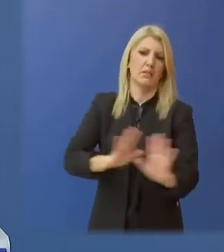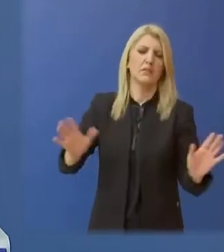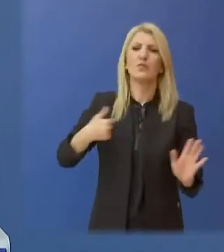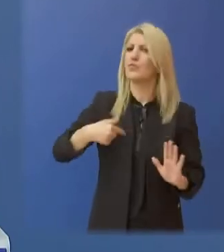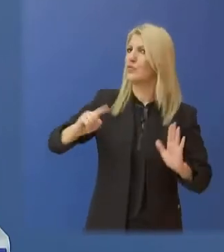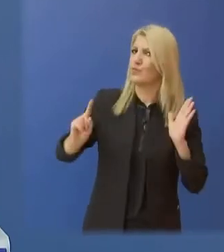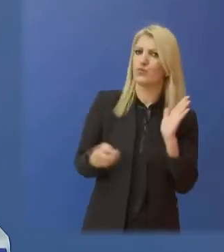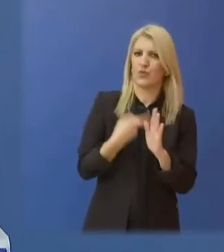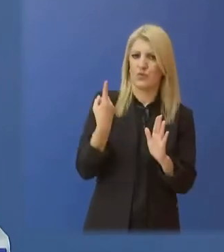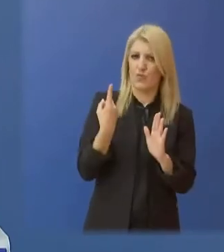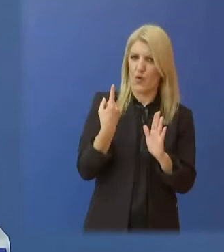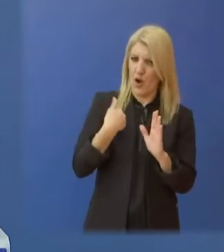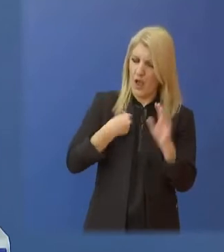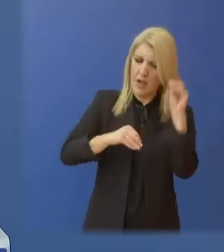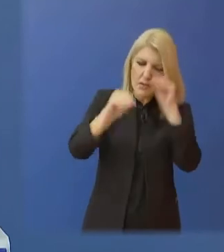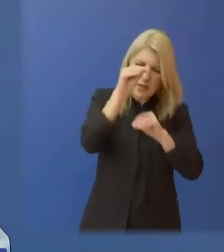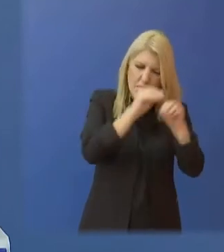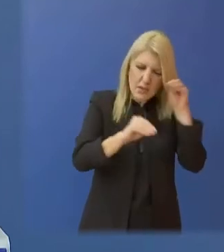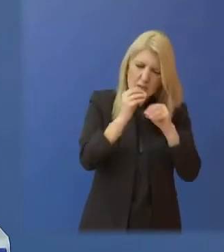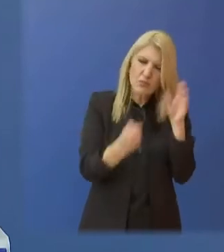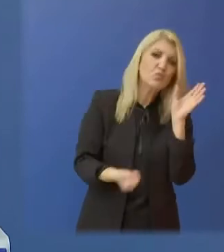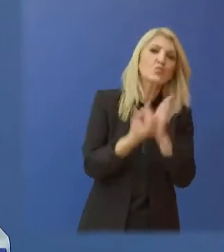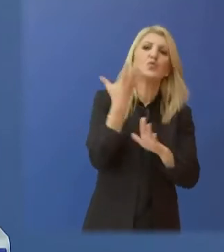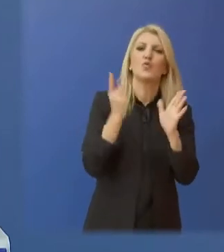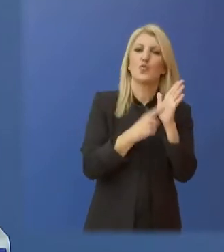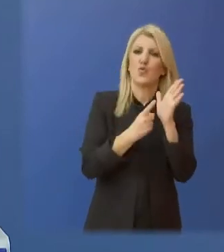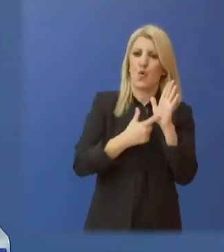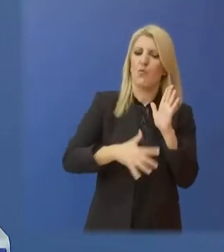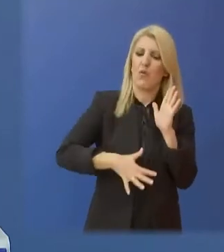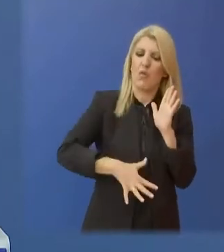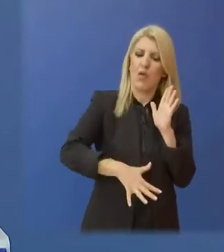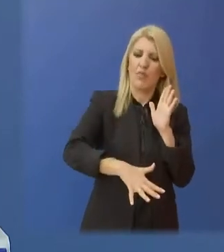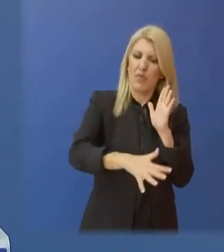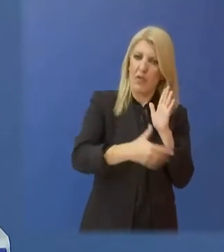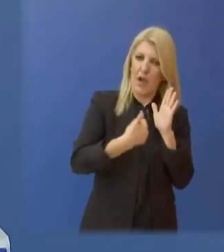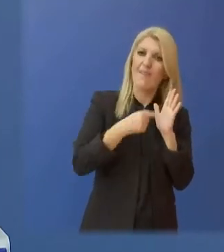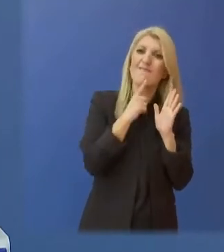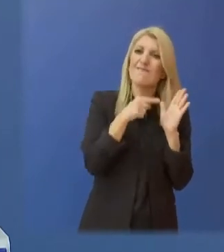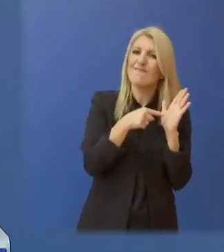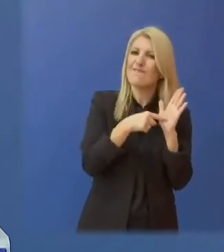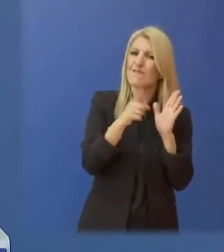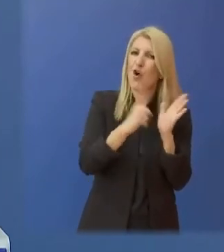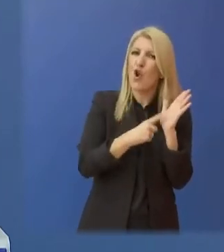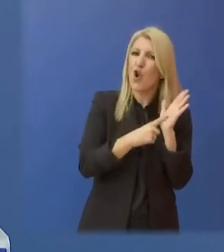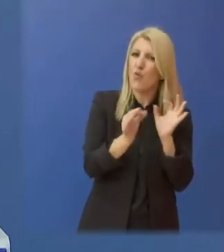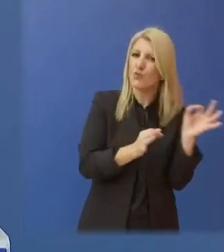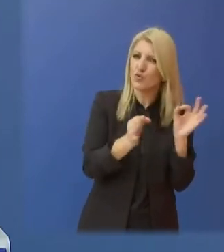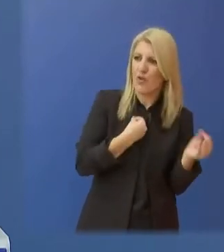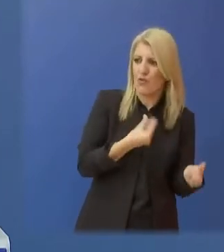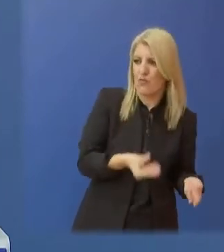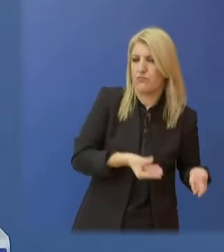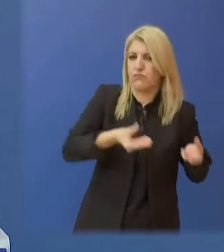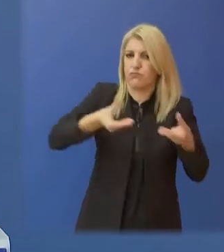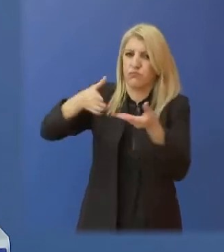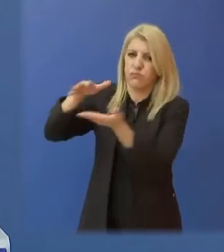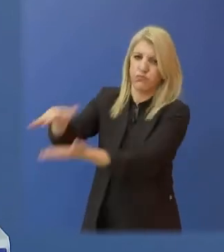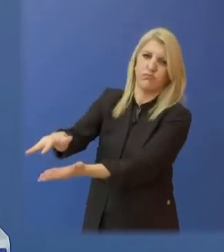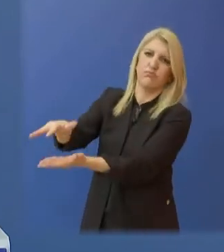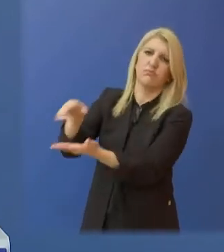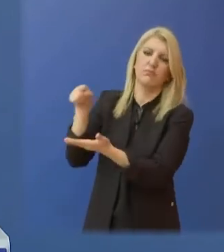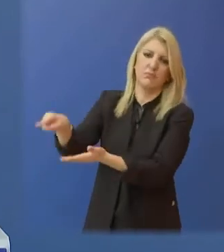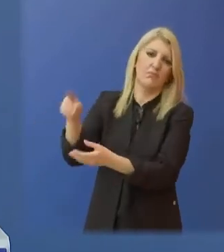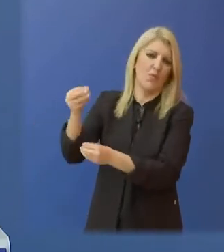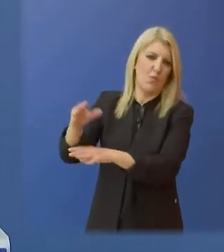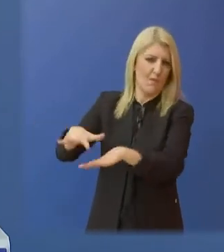παρέμβασης, η οποία πολύ σύντομα θα κατατεθεί και στο Ελληνικό Κοινοβούλιο. Προβλέπει και μια σειρά από άλλες πολύ ουσιαστικές ρυθμίσεις.